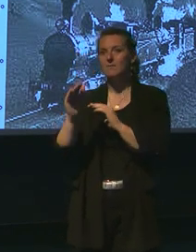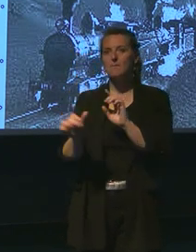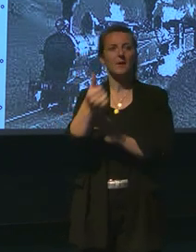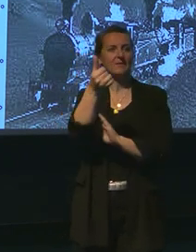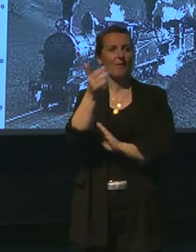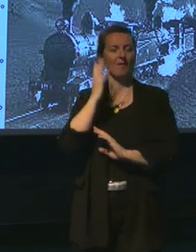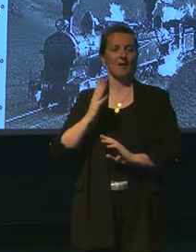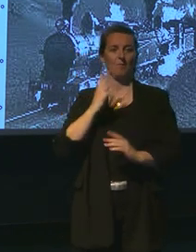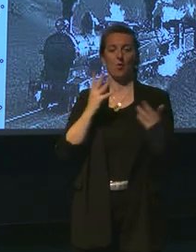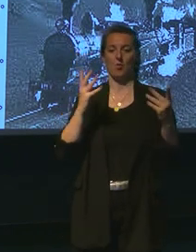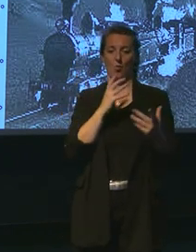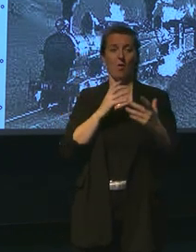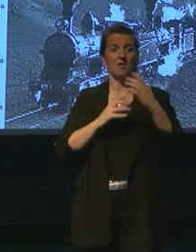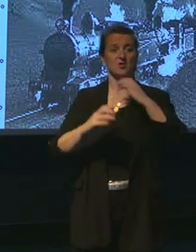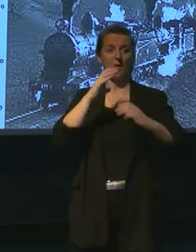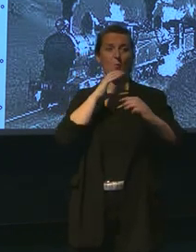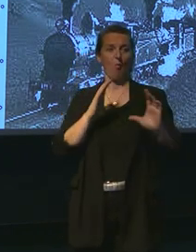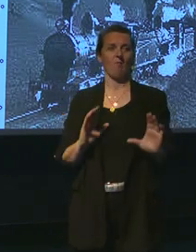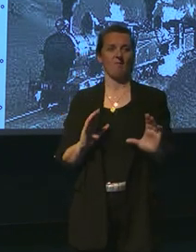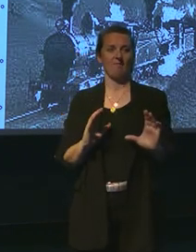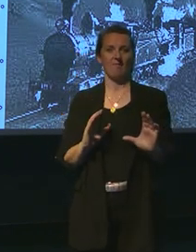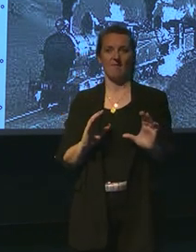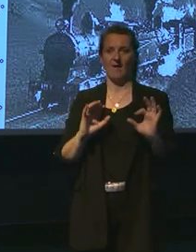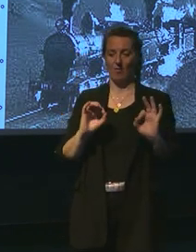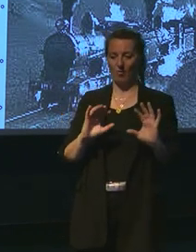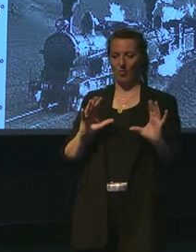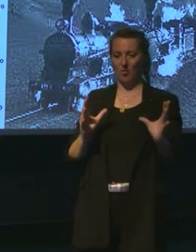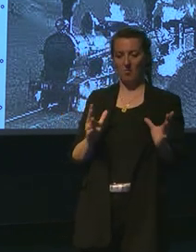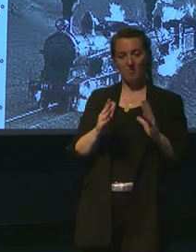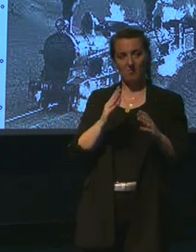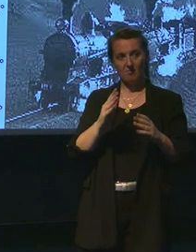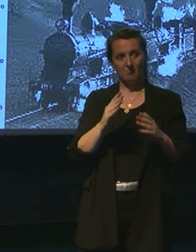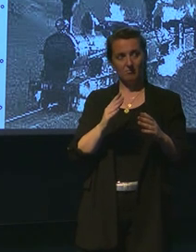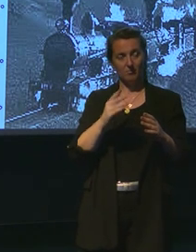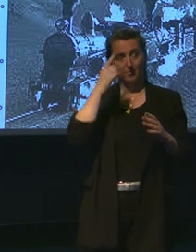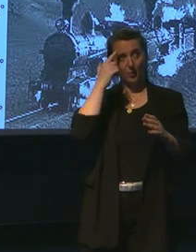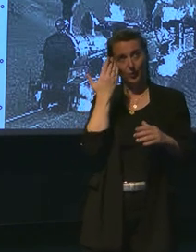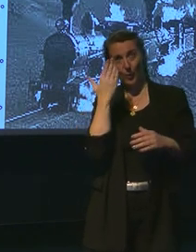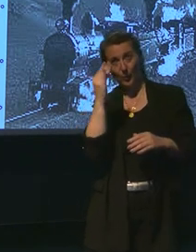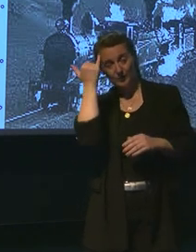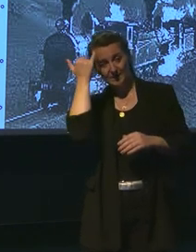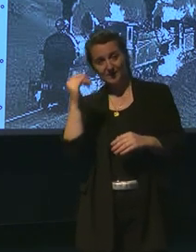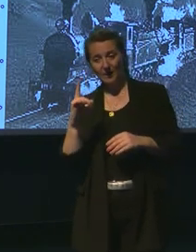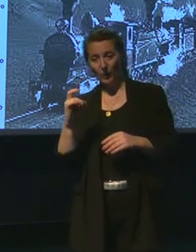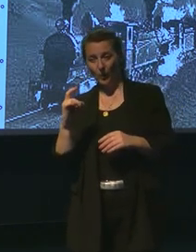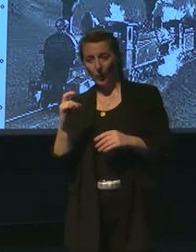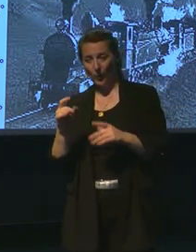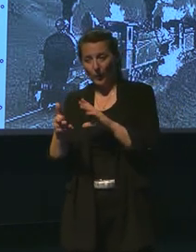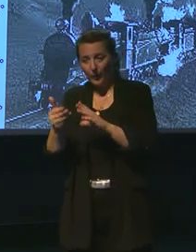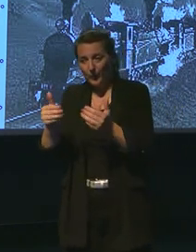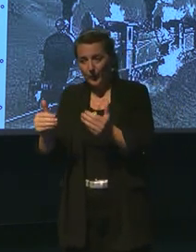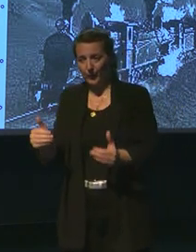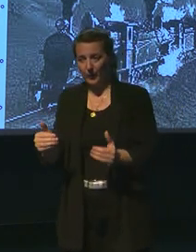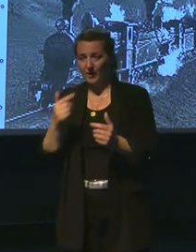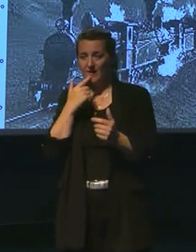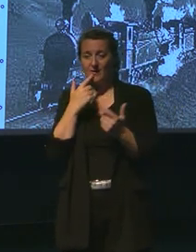le charbon. L'internative, c'est l'eau décomposée, je le cite, en ses éléments consécutés, sans doute par électricité, ce qu'on appelle donc